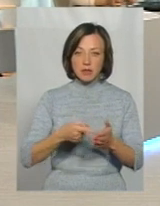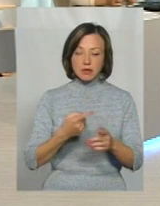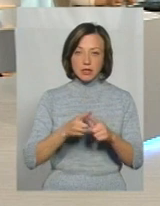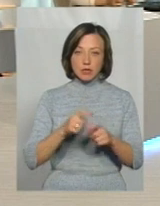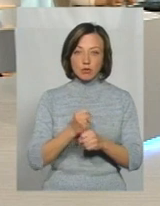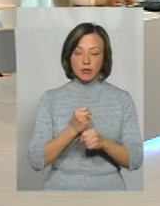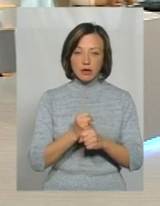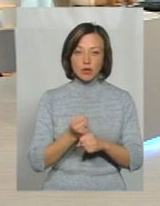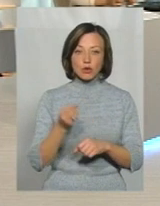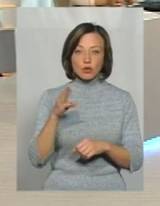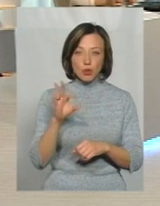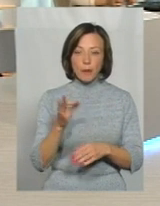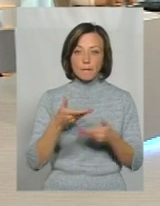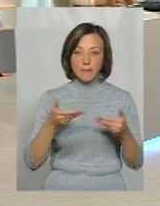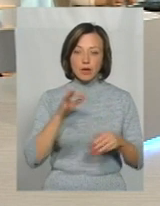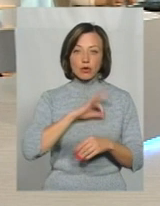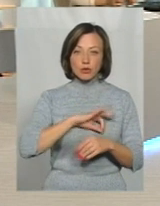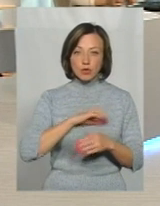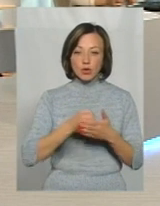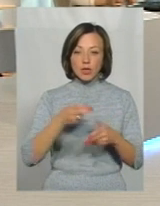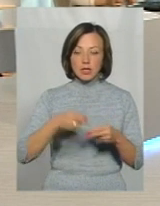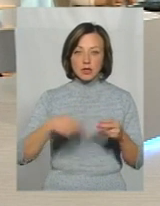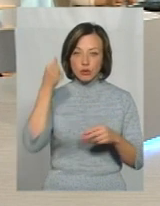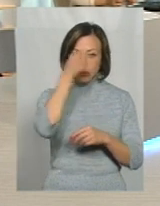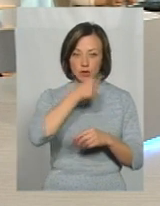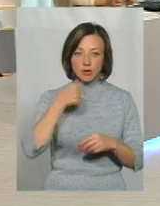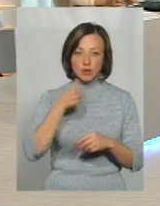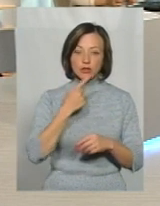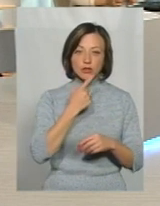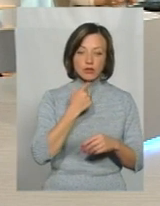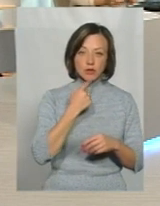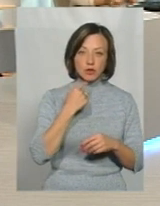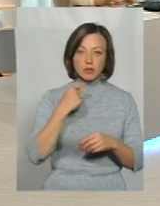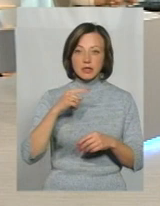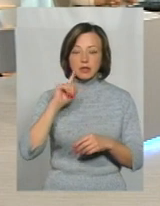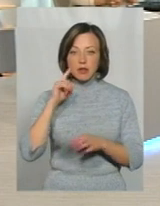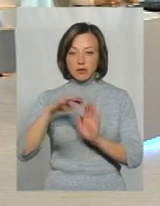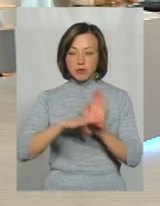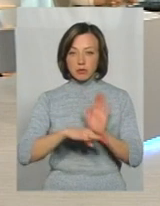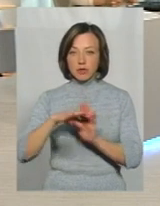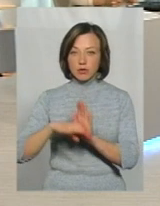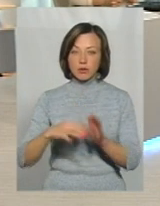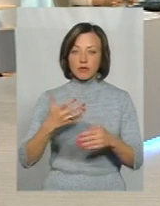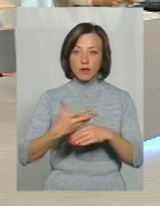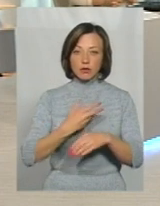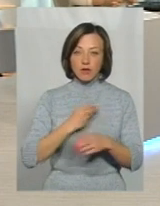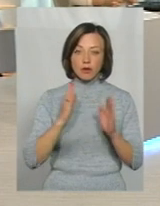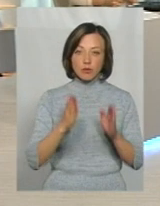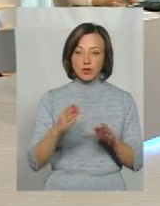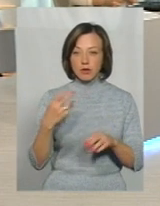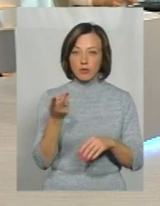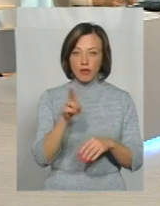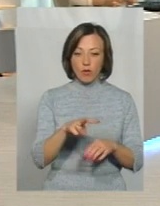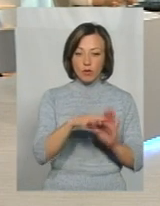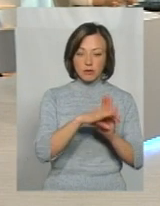зробило. То ми користуємося до кінця цього року червоним і зеленим списком. Тобто, в нас буде фінансування і по